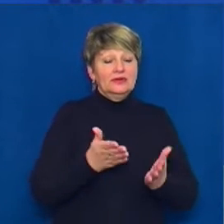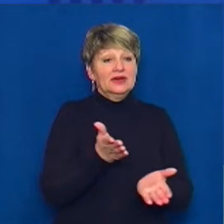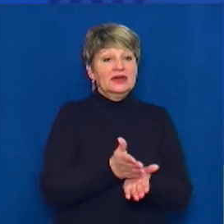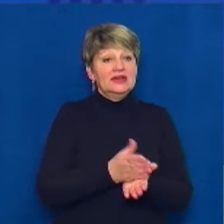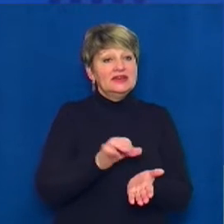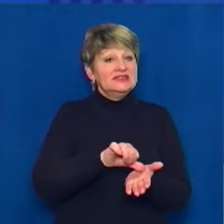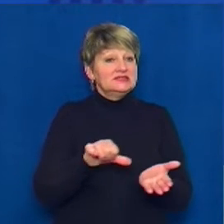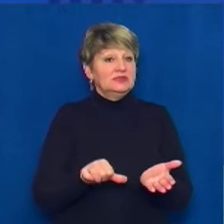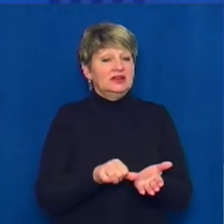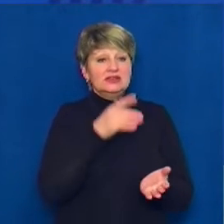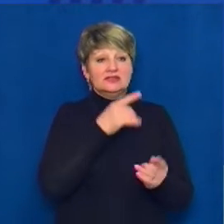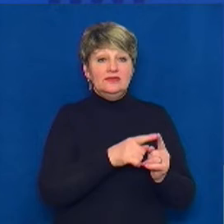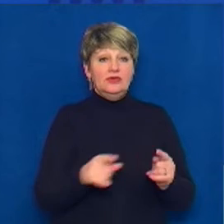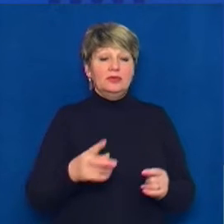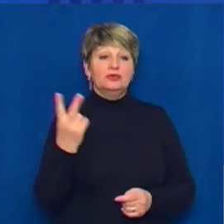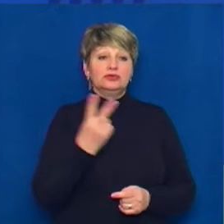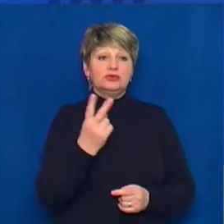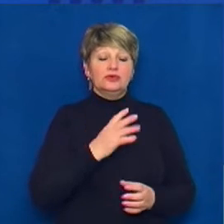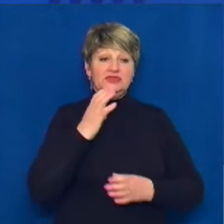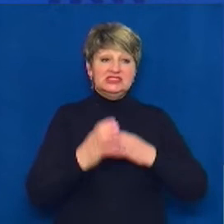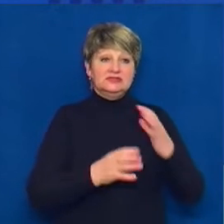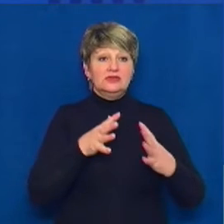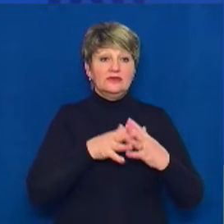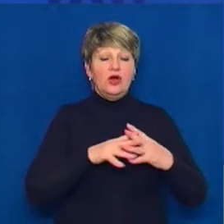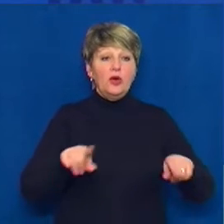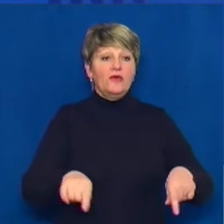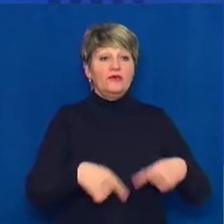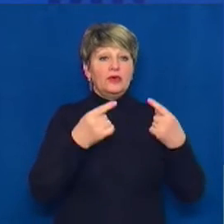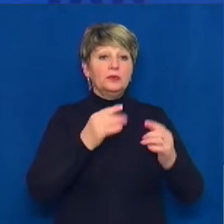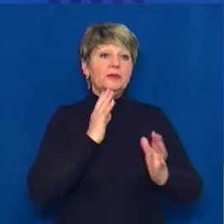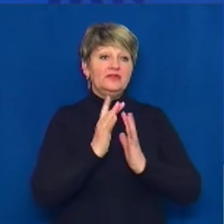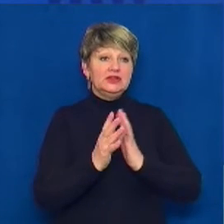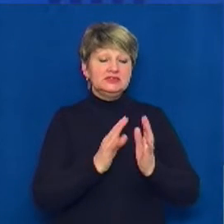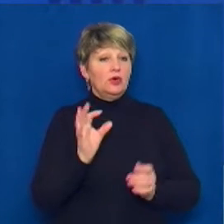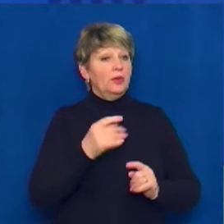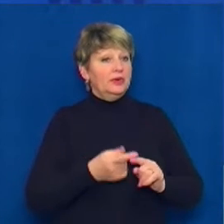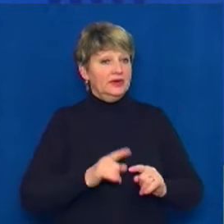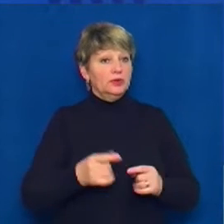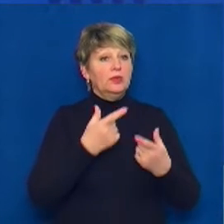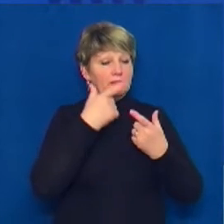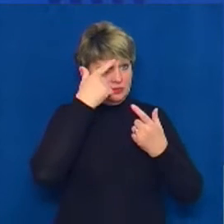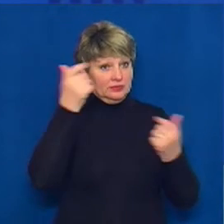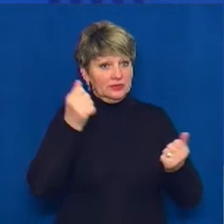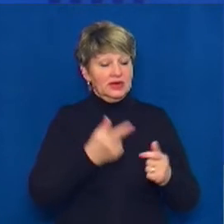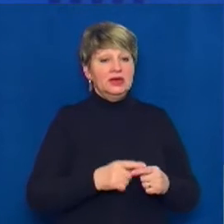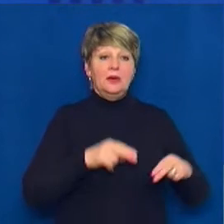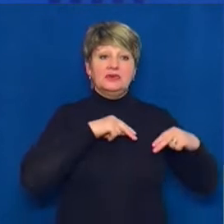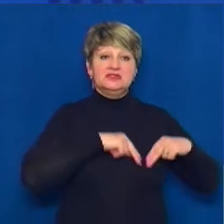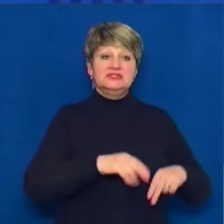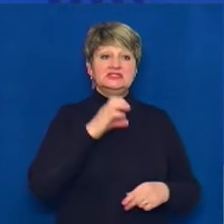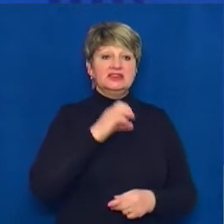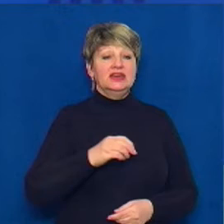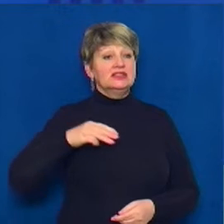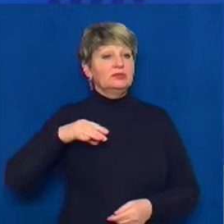Смілянщині у часи Другої світової війни, відновлюють у Бодянському лісництві. Про це розповів Суспільному його працівник Сергій Тимофієв.